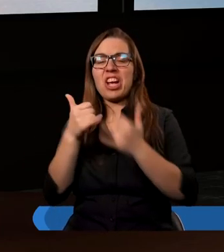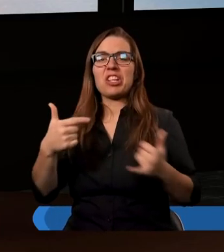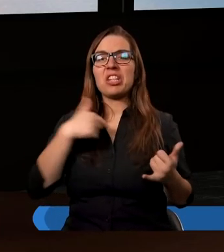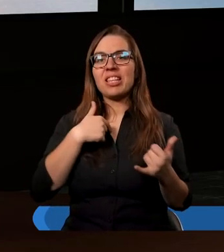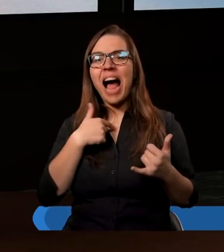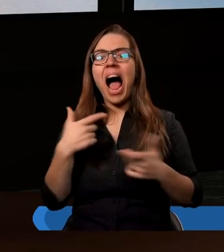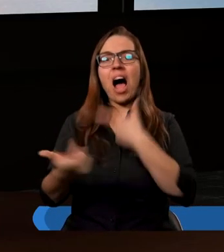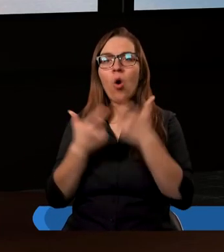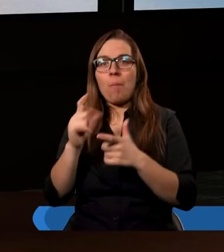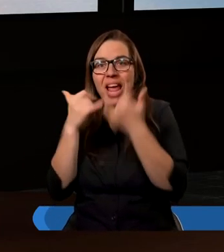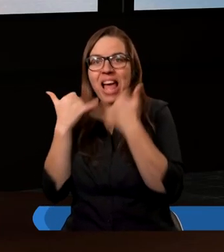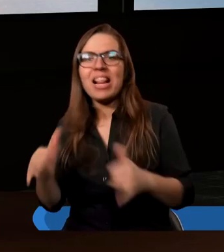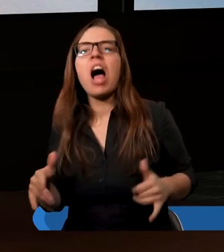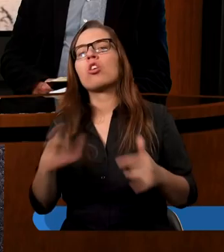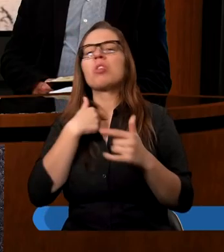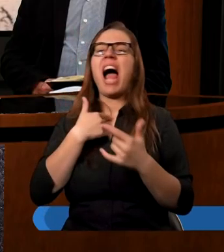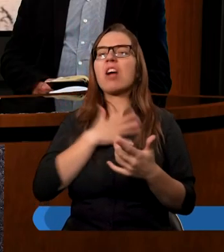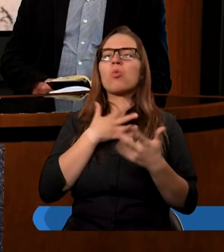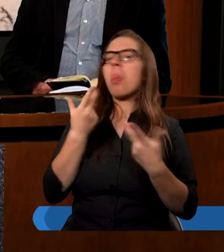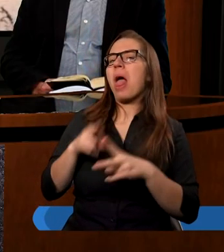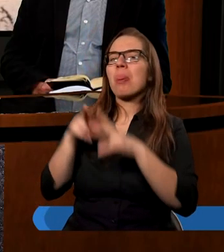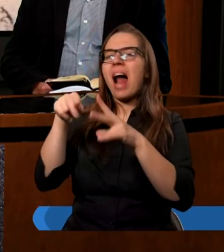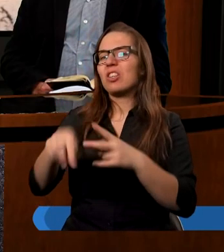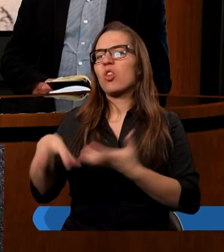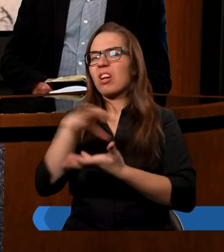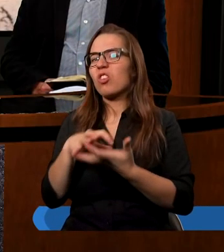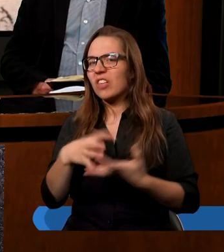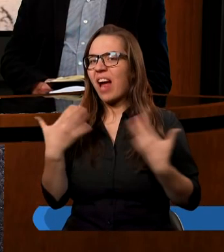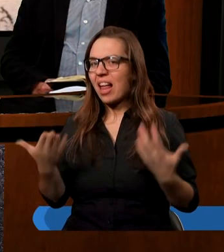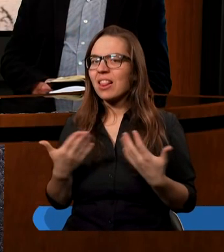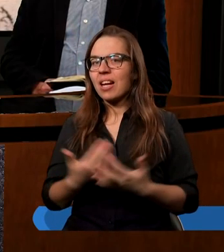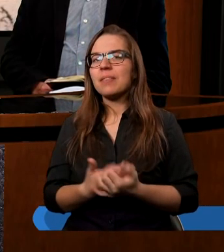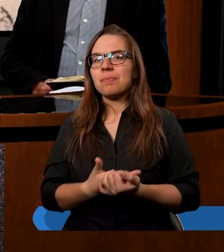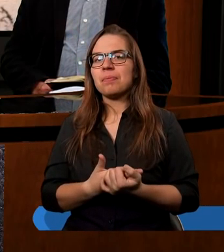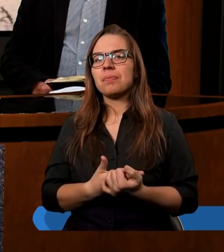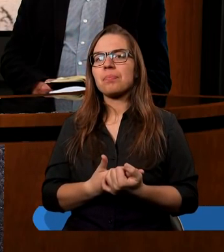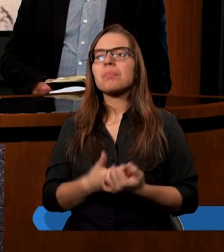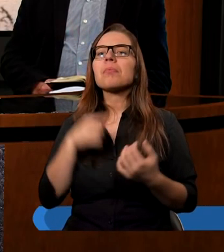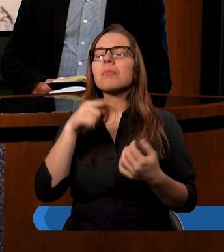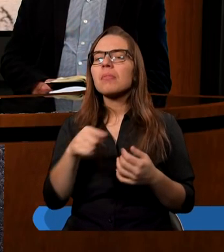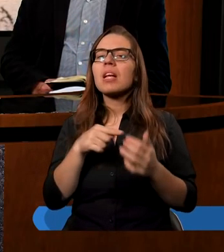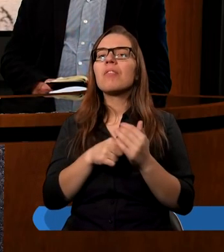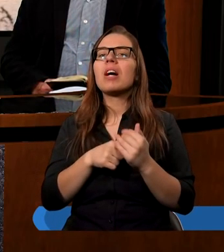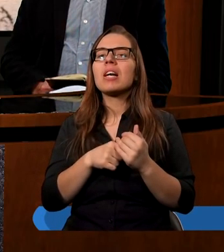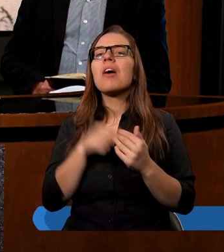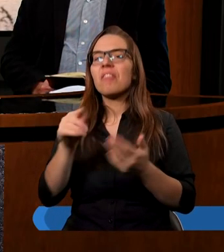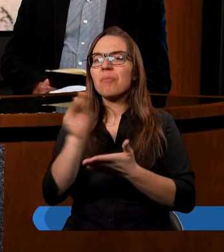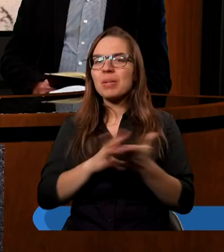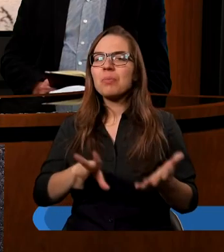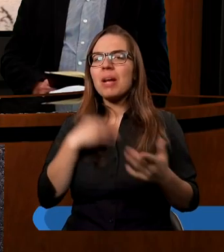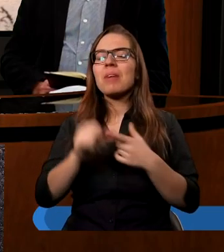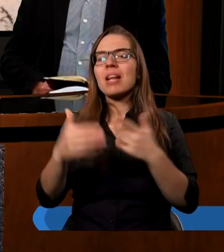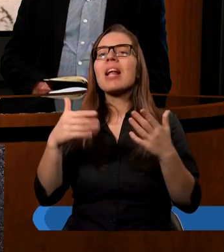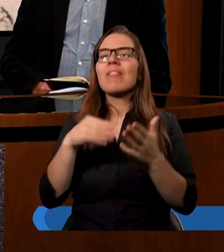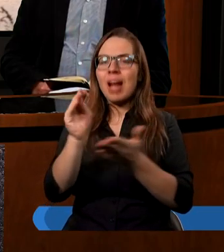nie z tego świata. Tak, dziękuję. Mi też właśnie przyszła myśl historia, która jest w Biblii, Nowym